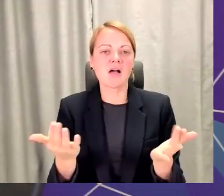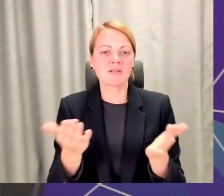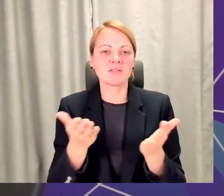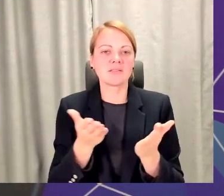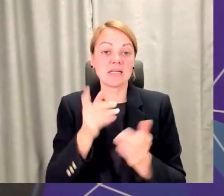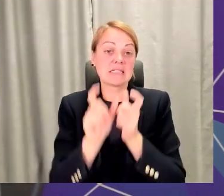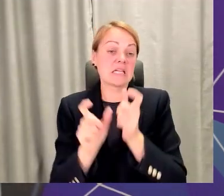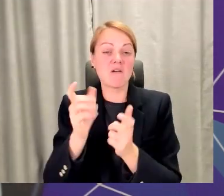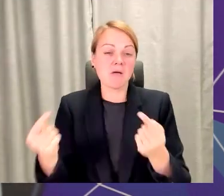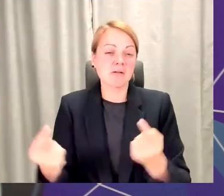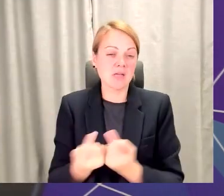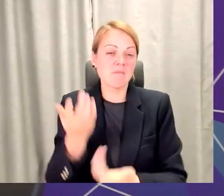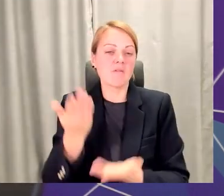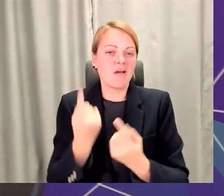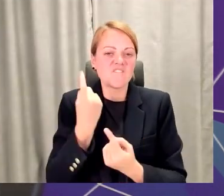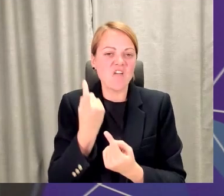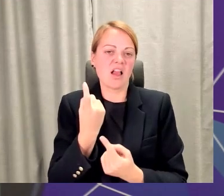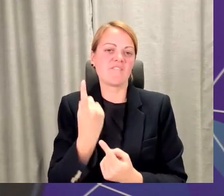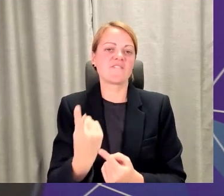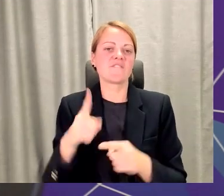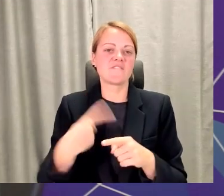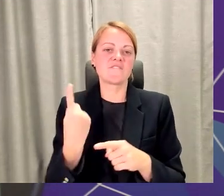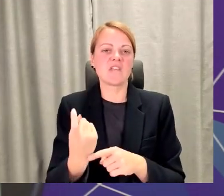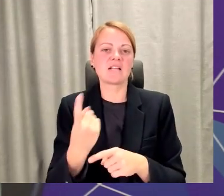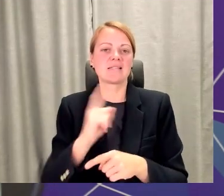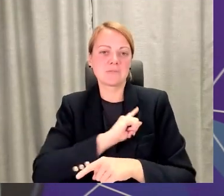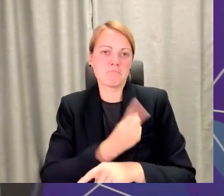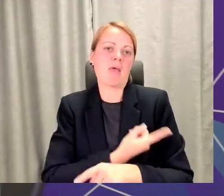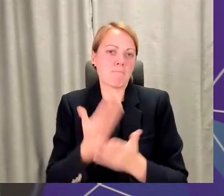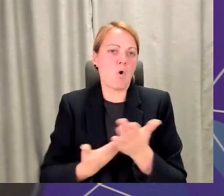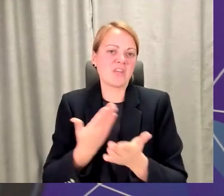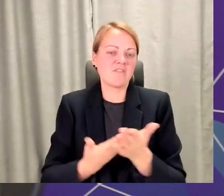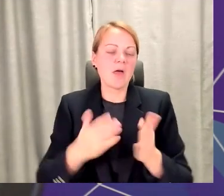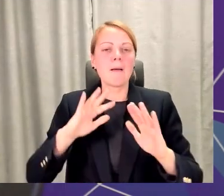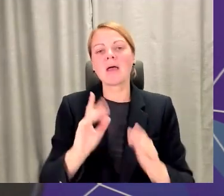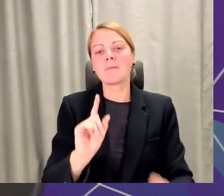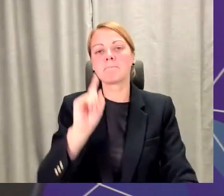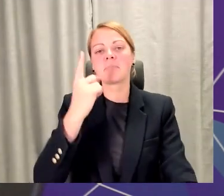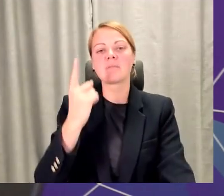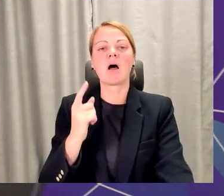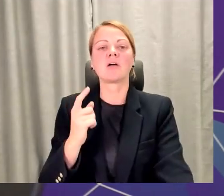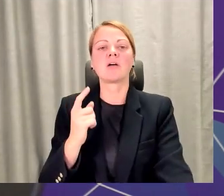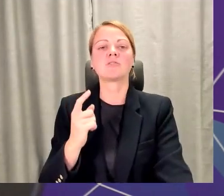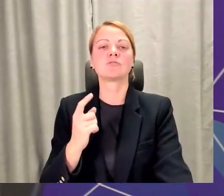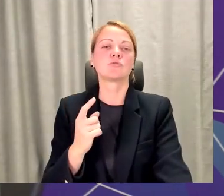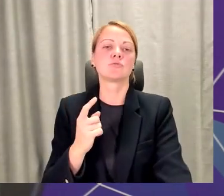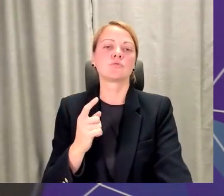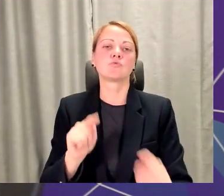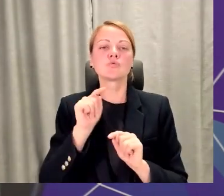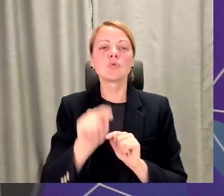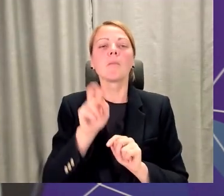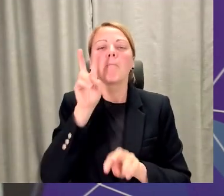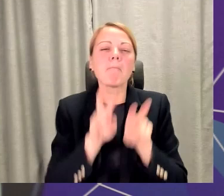nu vēl viens spēcīgs motivators. Bet pats pirmais solis noteikti ir jāspēr vispār pameklēt, ieklausīties,